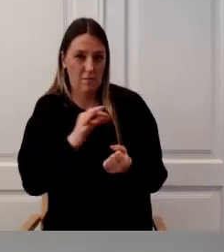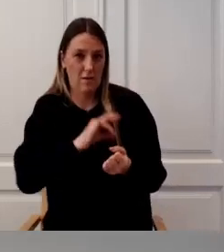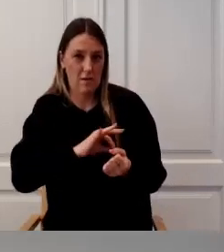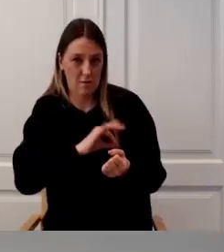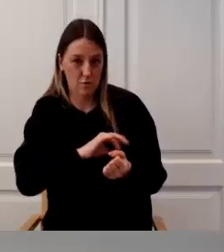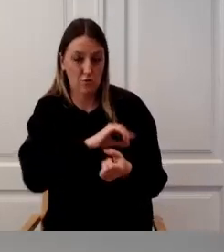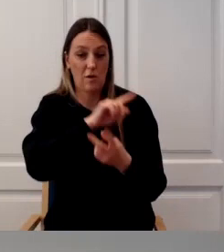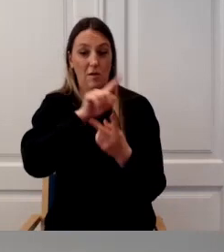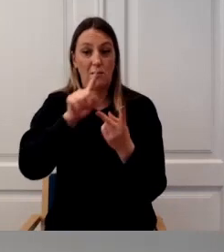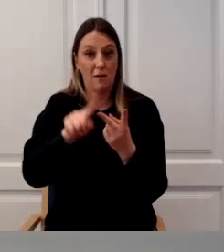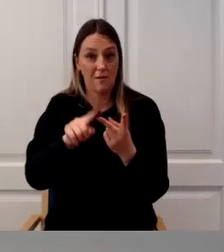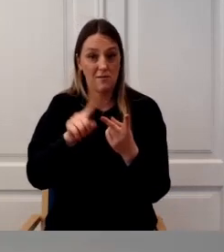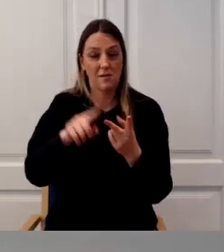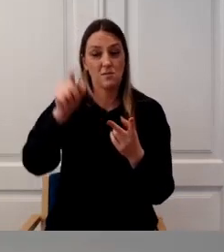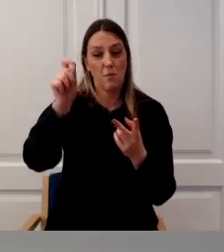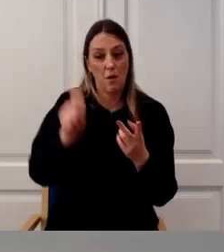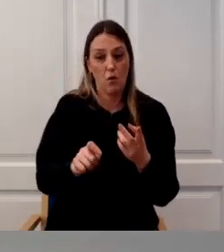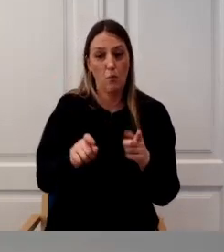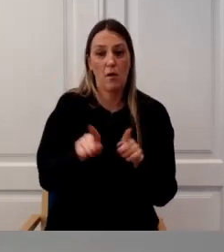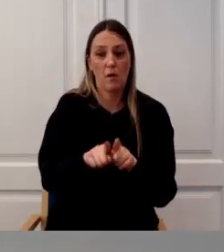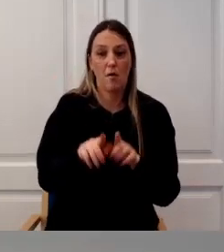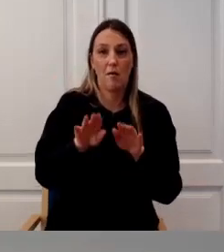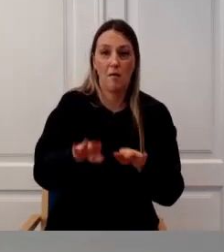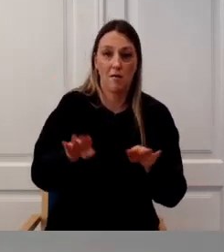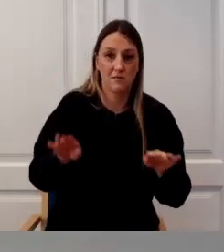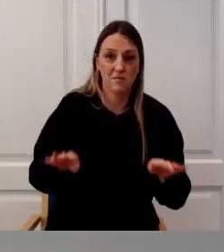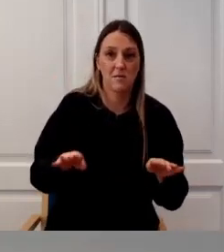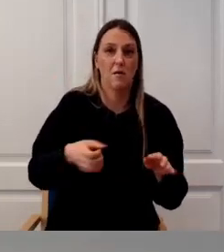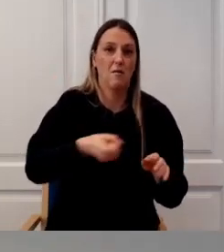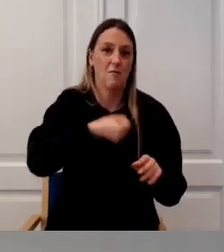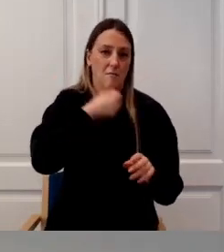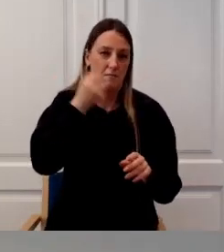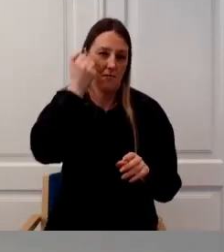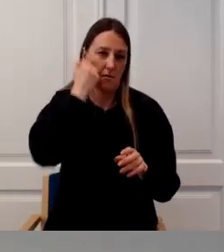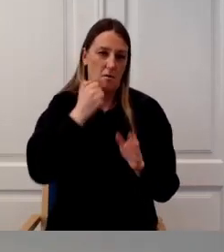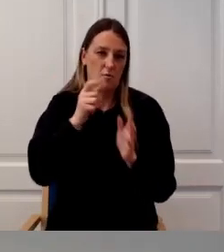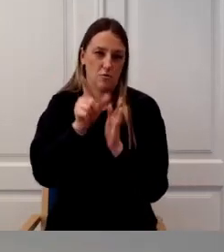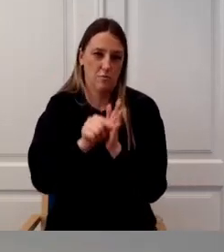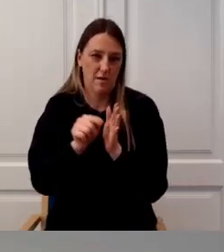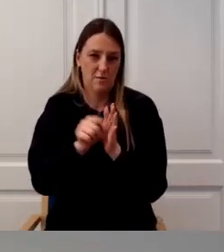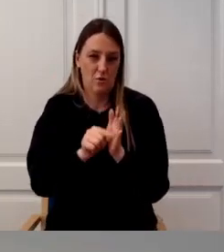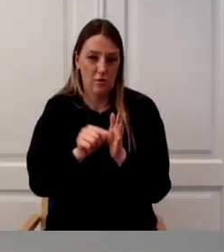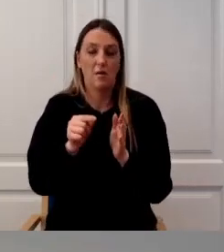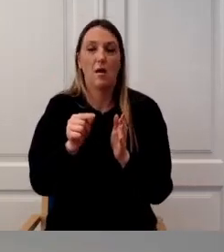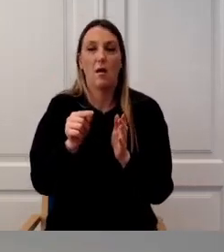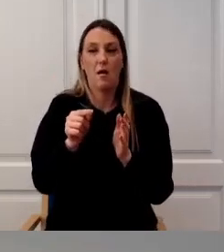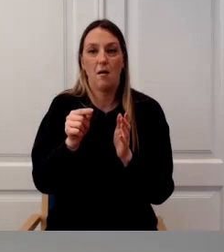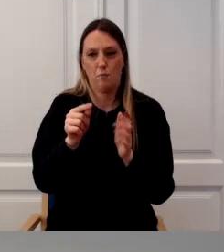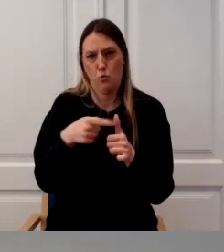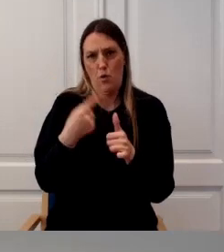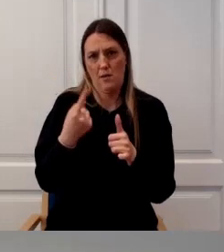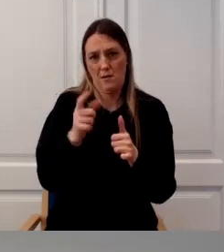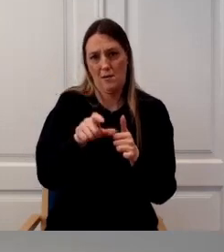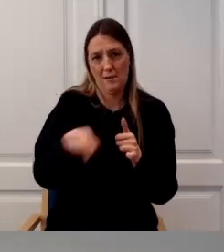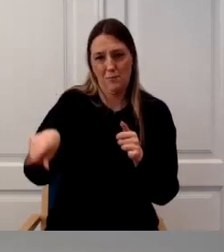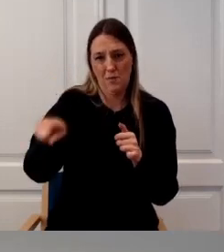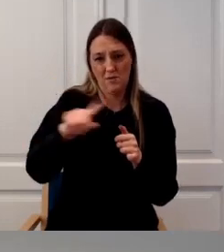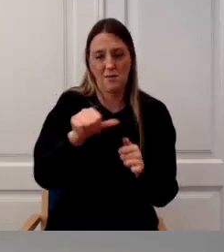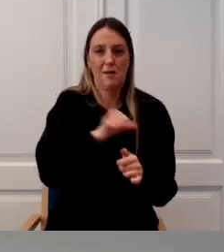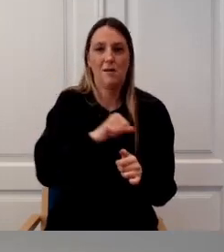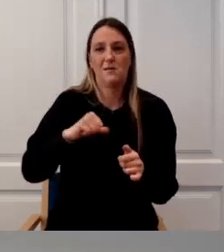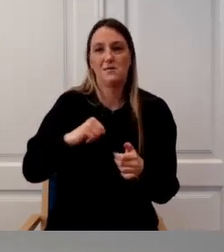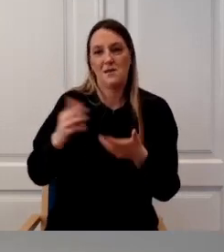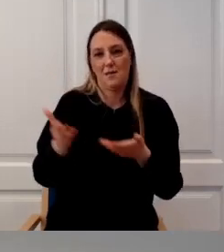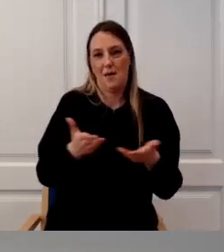puuetega laste ja vanaduspensioniaaliste jaoks iseteenduskeskonna. Kahju küll,